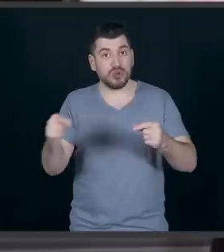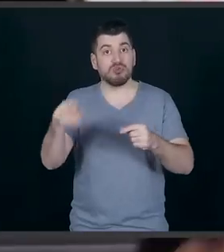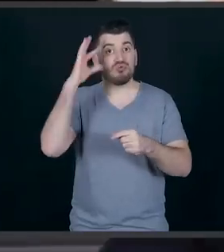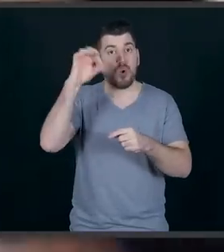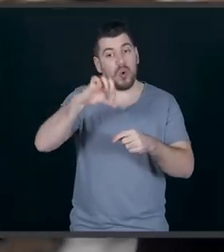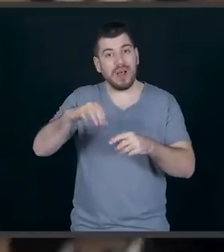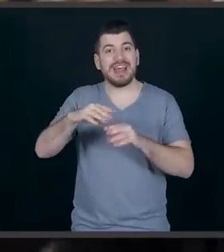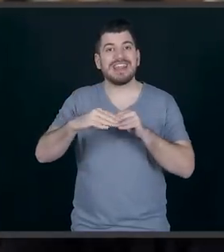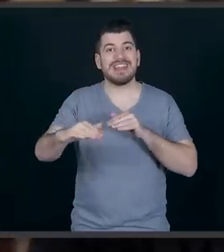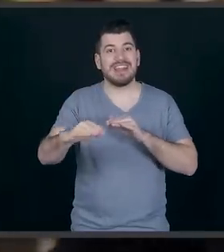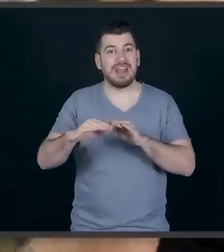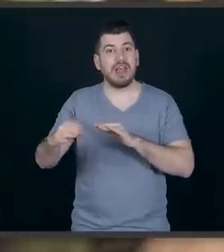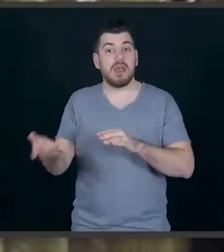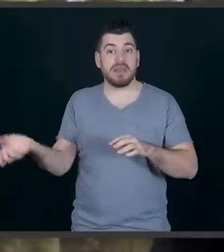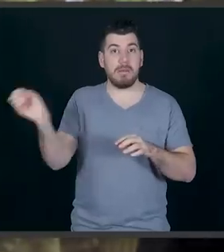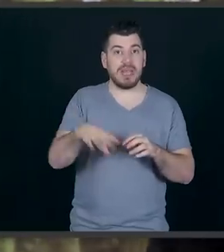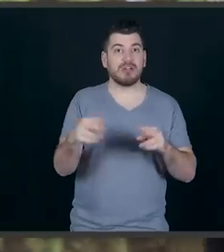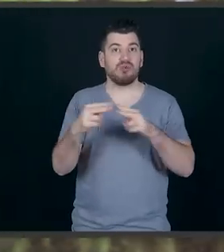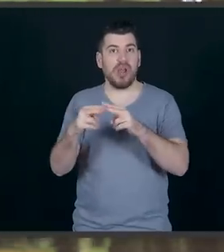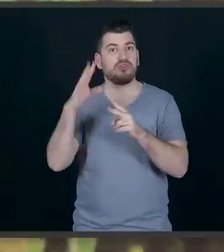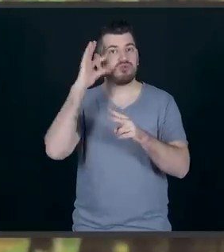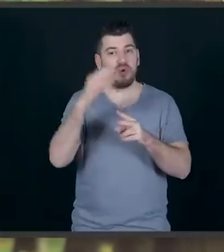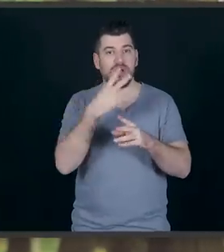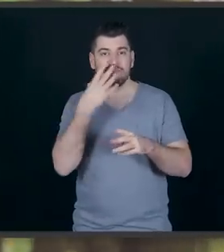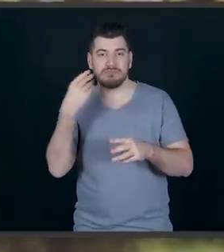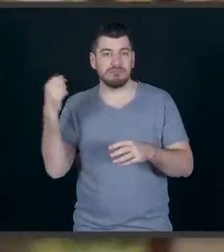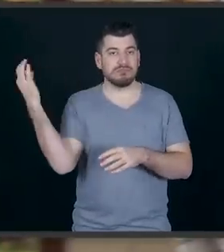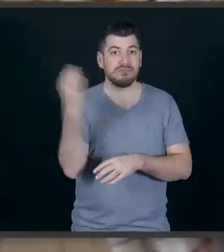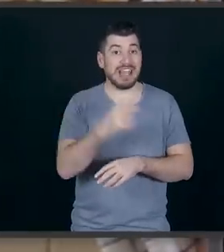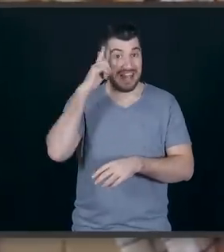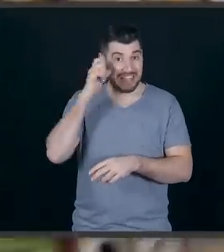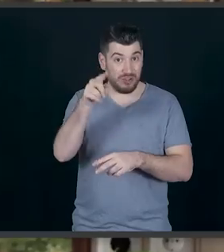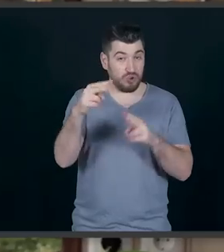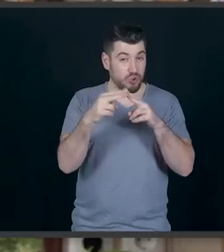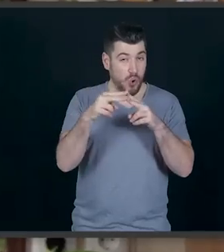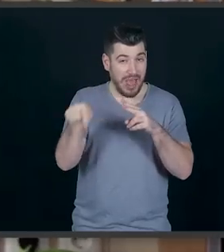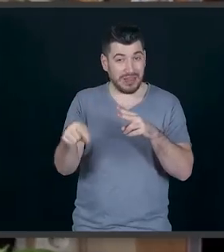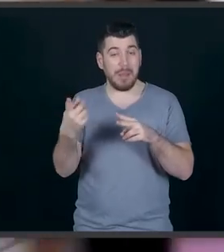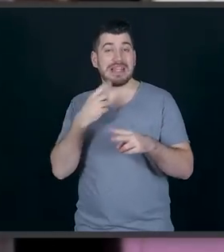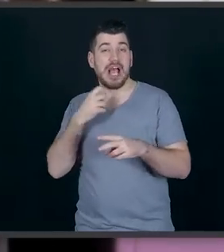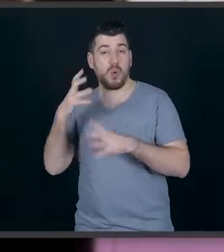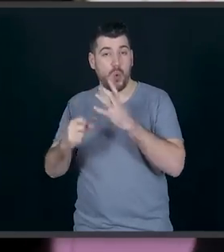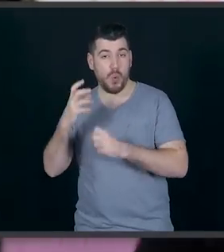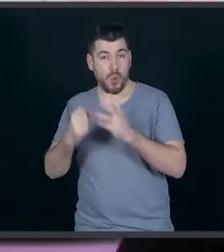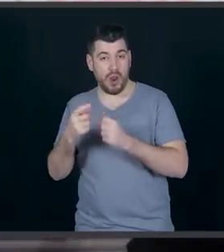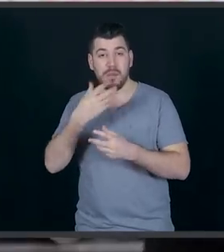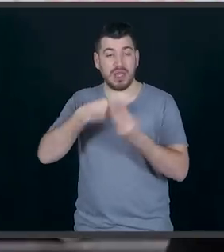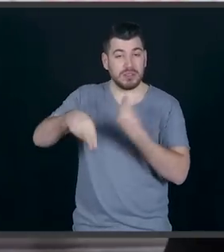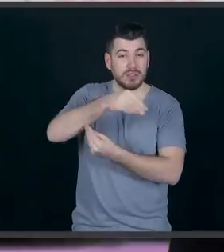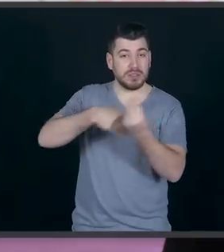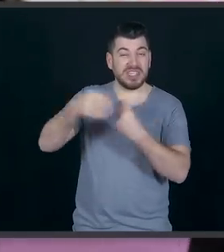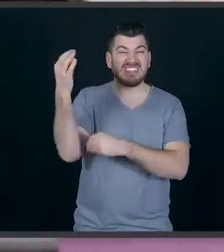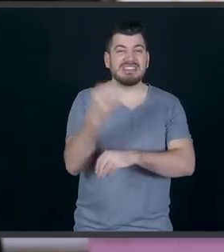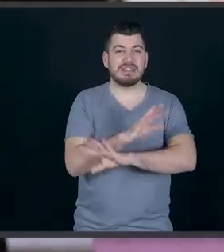ρευστή, να ρίξουμε μέσα τη σοκολάτα και να γίνει τέλειο, να γίνει σοκολατένιο, να ξέρετε ότι η σοκολάτα ισορροπεί πάρα πολύ τη γεύση της